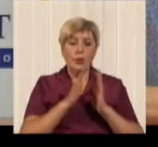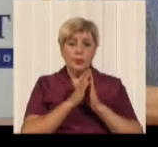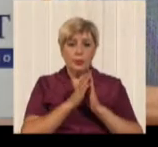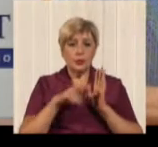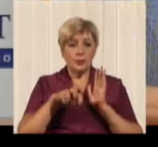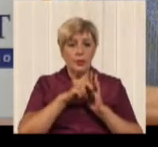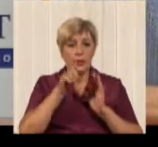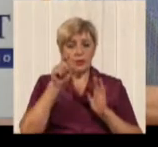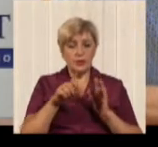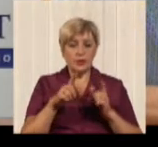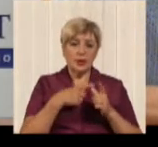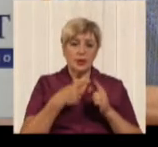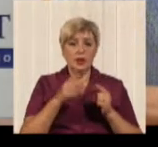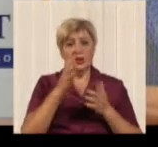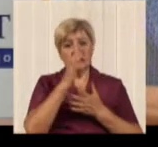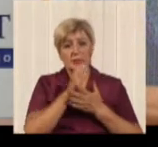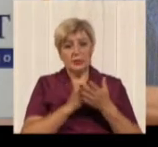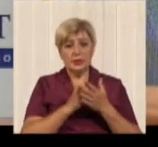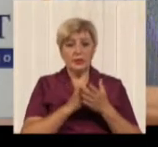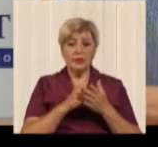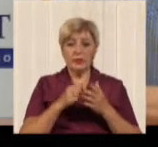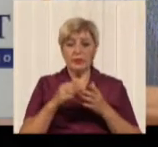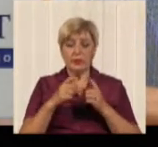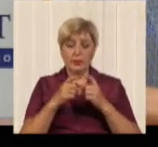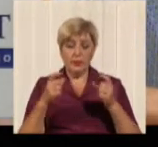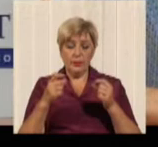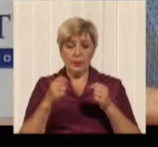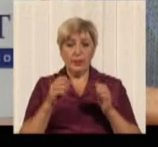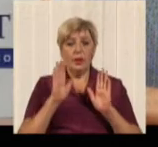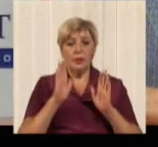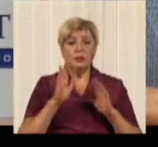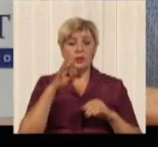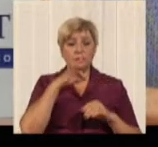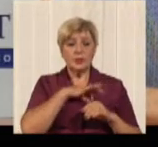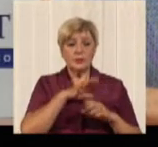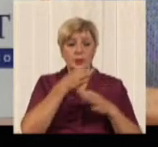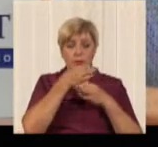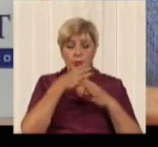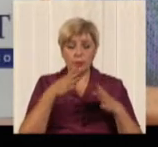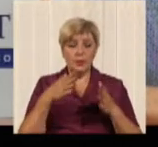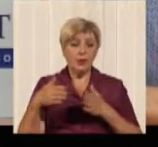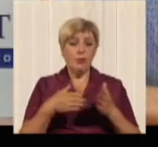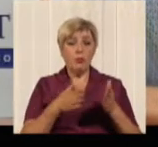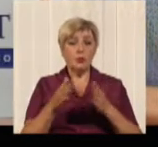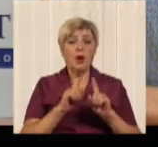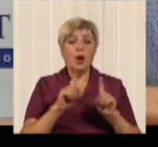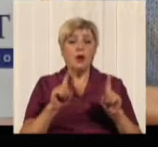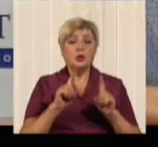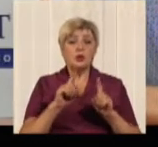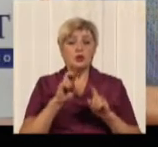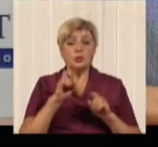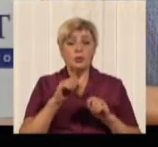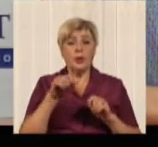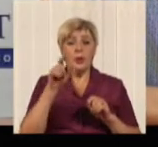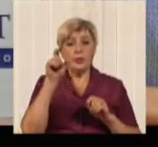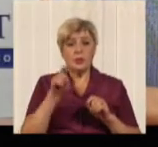піссажира іли зарезервувати для того, щоб він під'їхав і забрав. Тобі ми будемо использовать любі методи, любі пути, для того, щоб піссажир